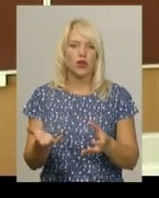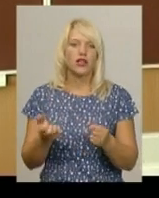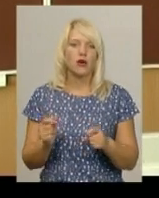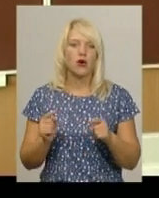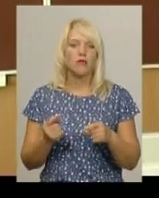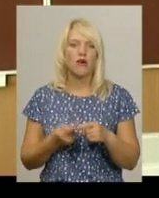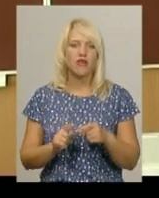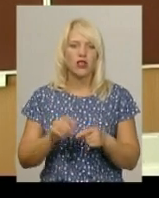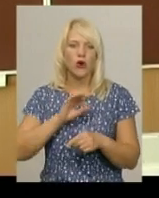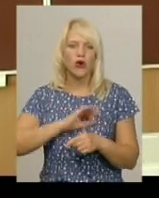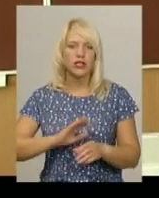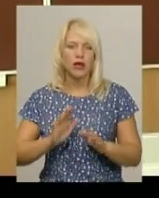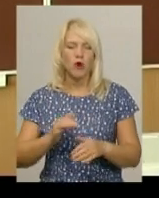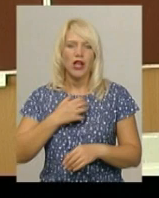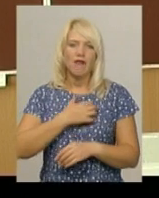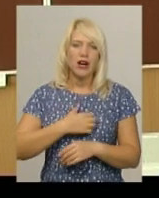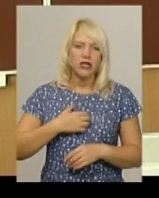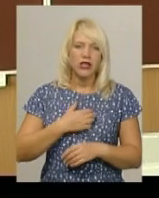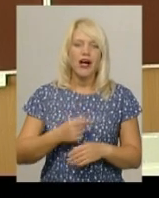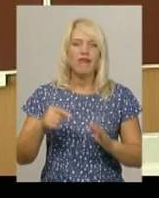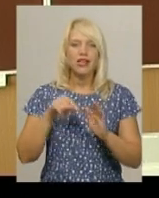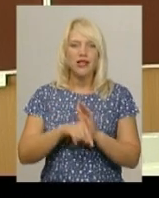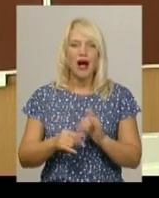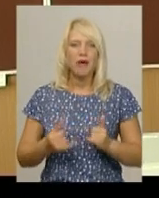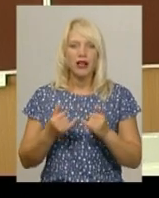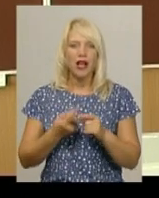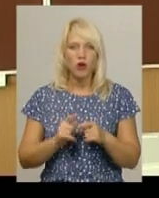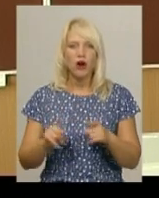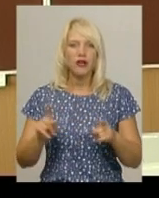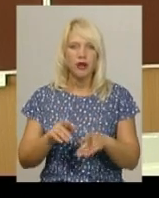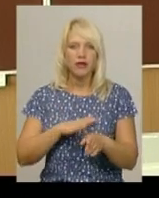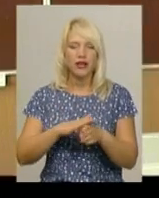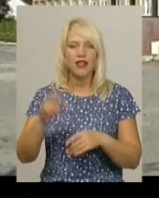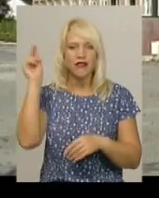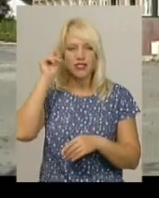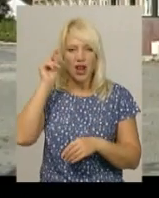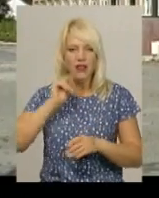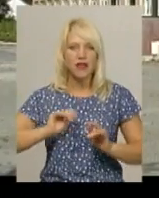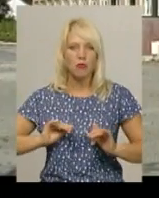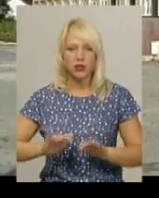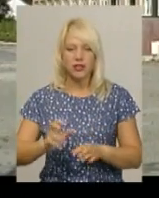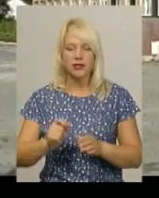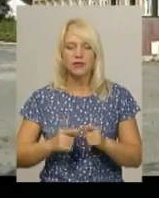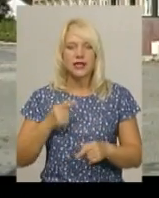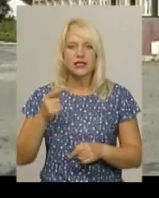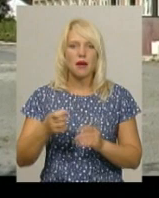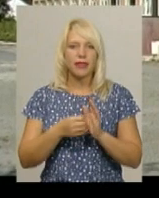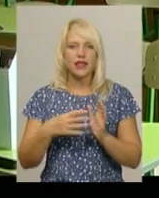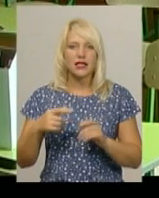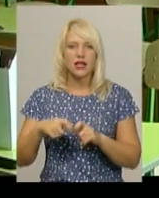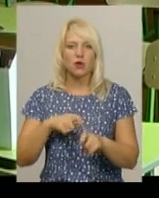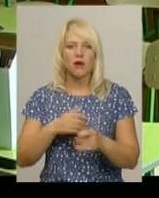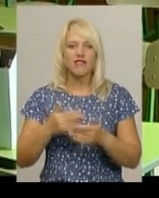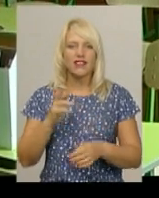він дуже корисний буде і важливий саме для того, щоб здійснити навчальний процес». За 15 кілометрів від Єрмолинець